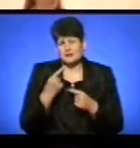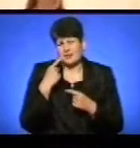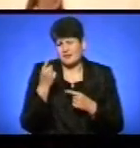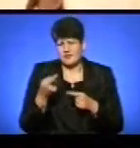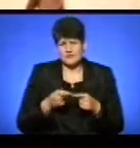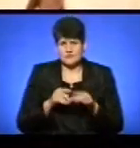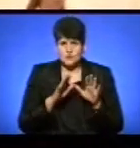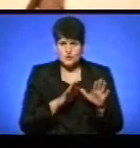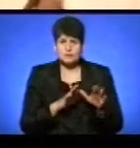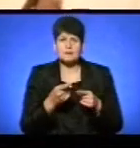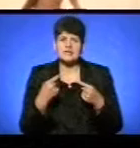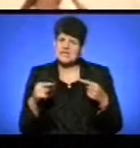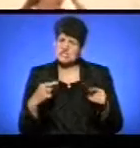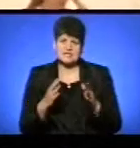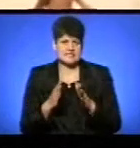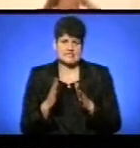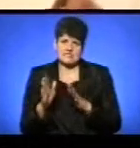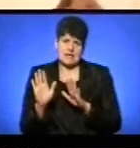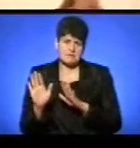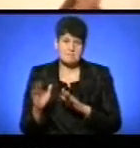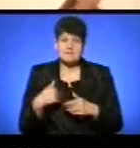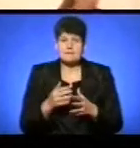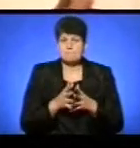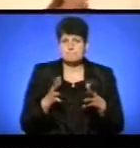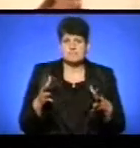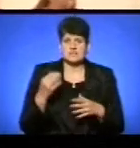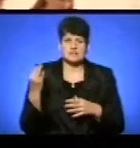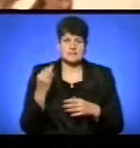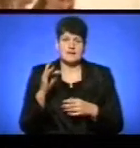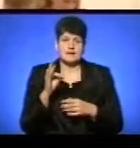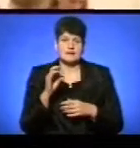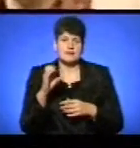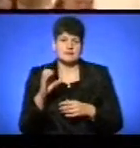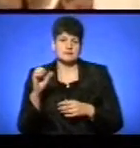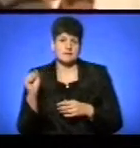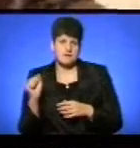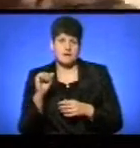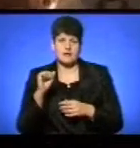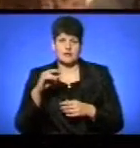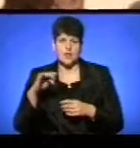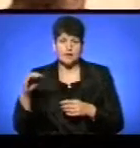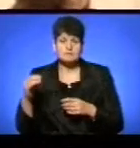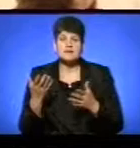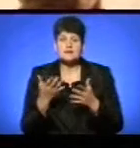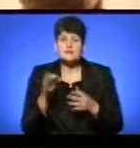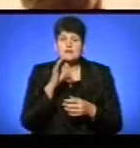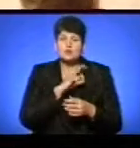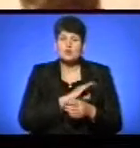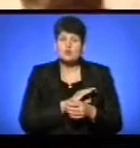цього саме, тому що там інша система трохи. Мені найбільше цікавить саме РСА-алгоритм, який використовується в